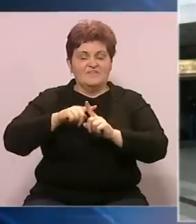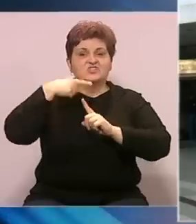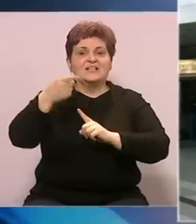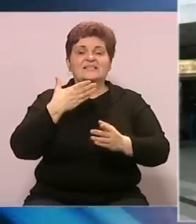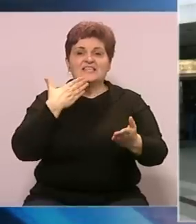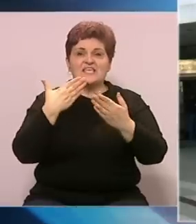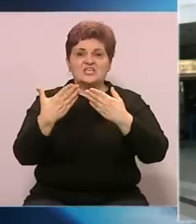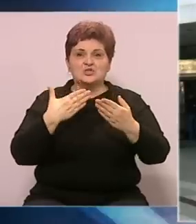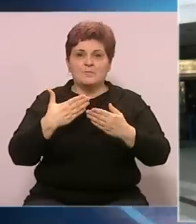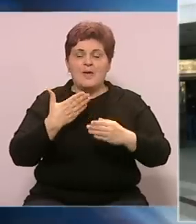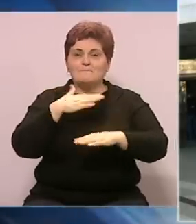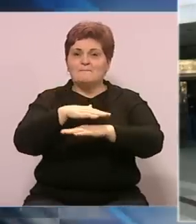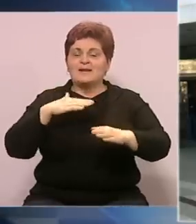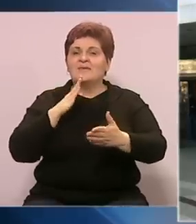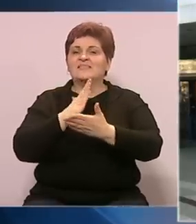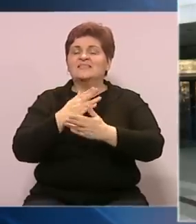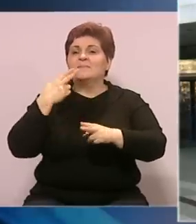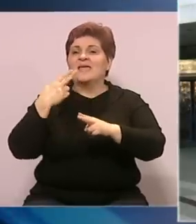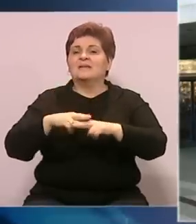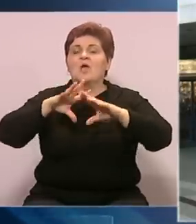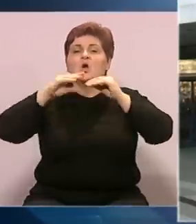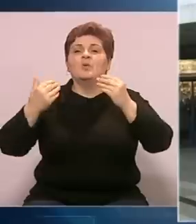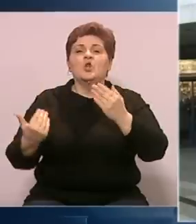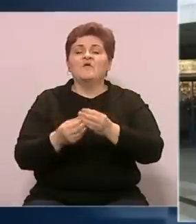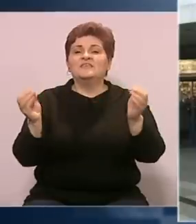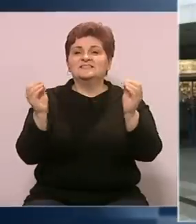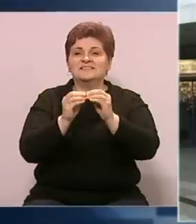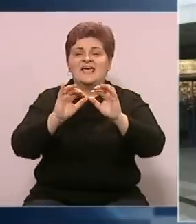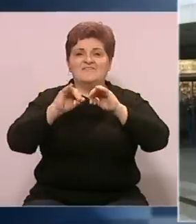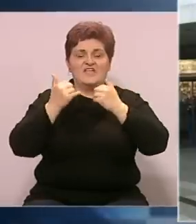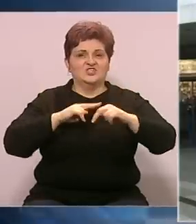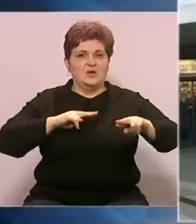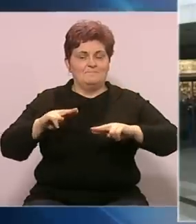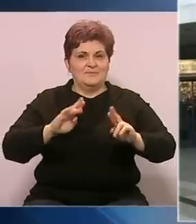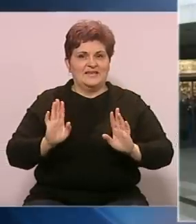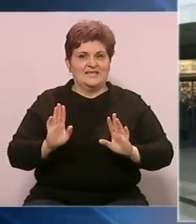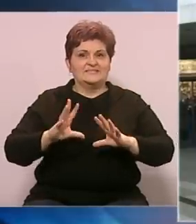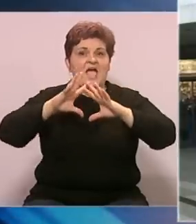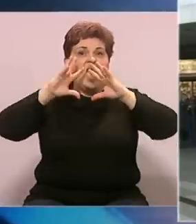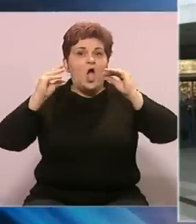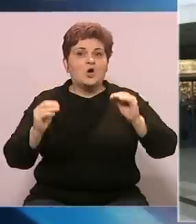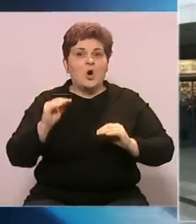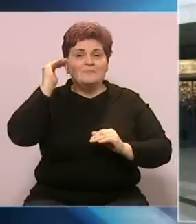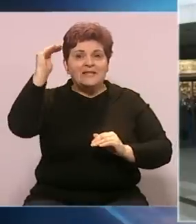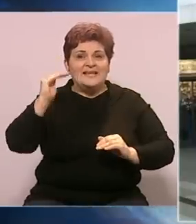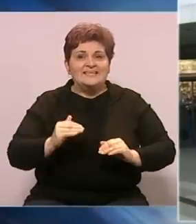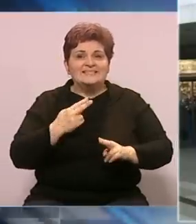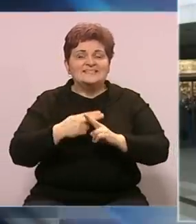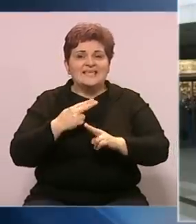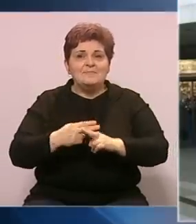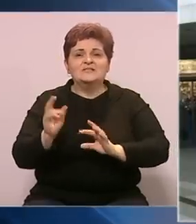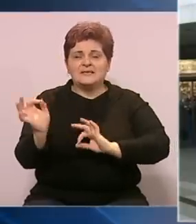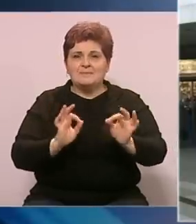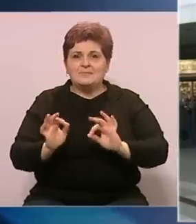sjednici zastupnički dom trebao bi imenovati kompletan novi saziv vijeća ministara. Kompletne liste s ministrima uveliko se